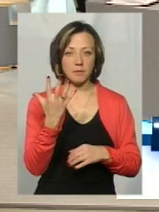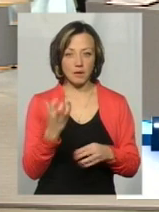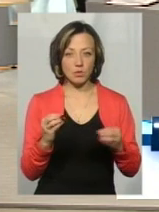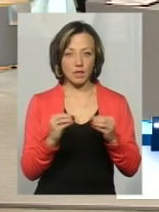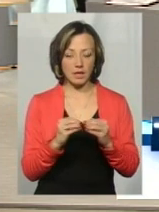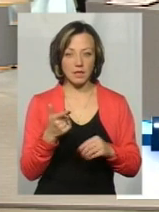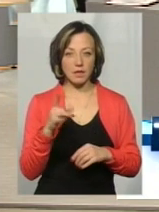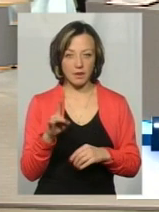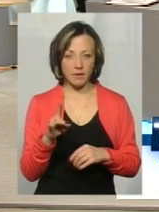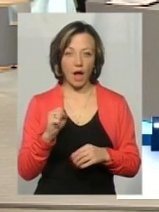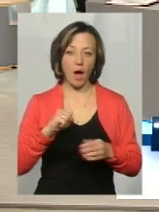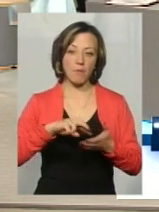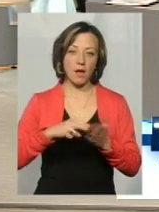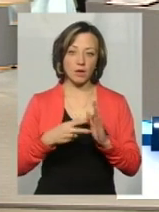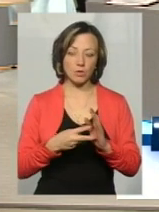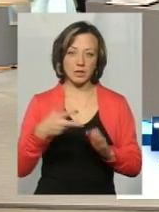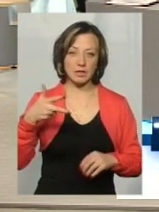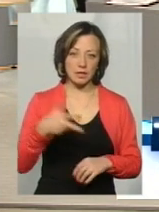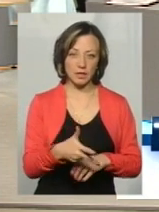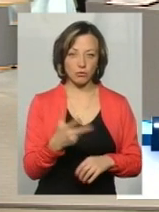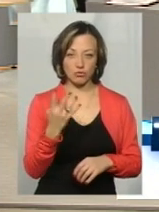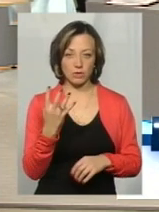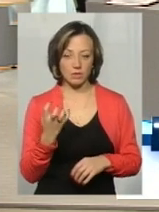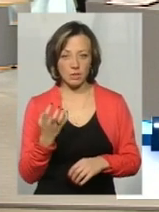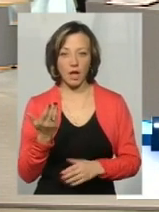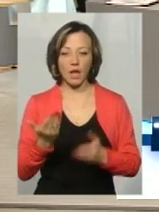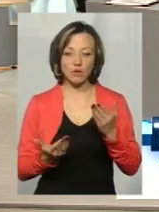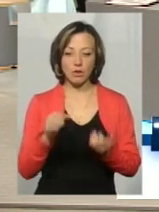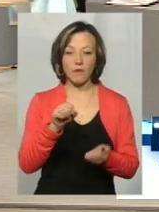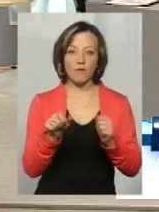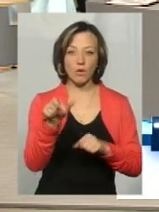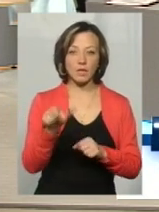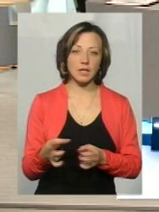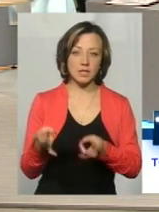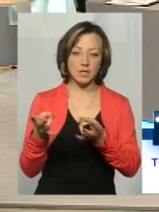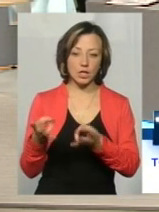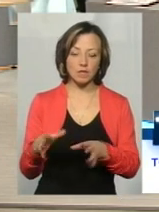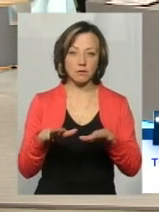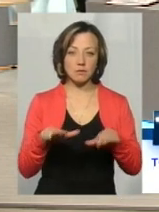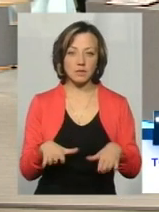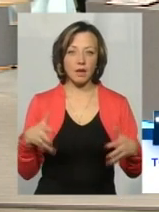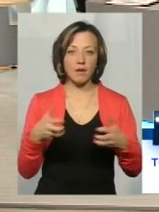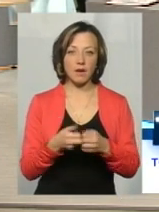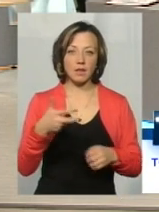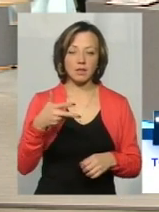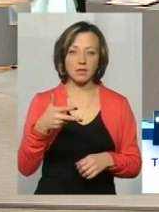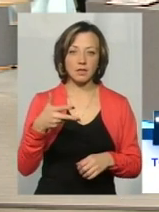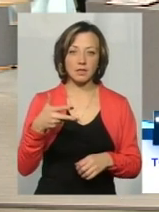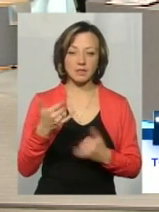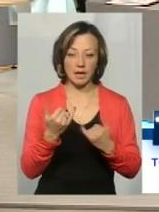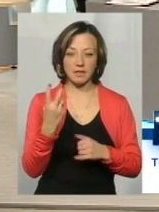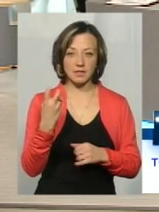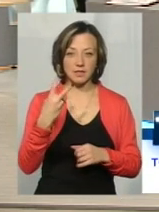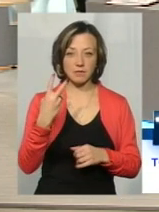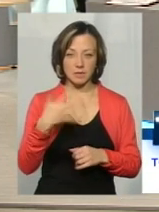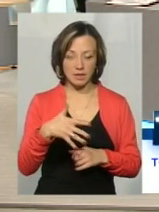помиляюся, або планується 3400, так? Якщо водій залишить місце ДТП, так само 3400, зараз 225.